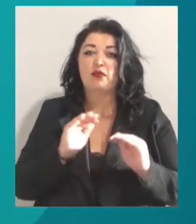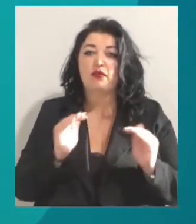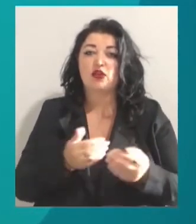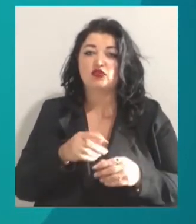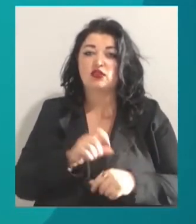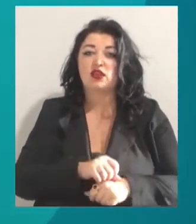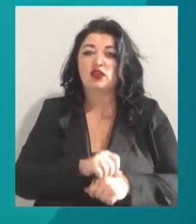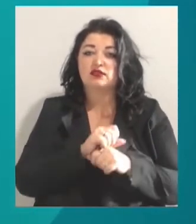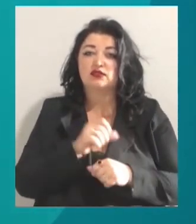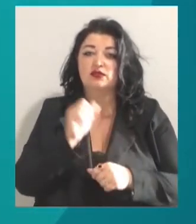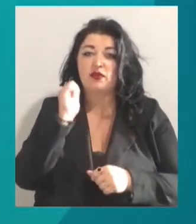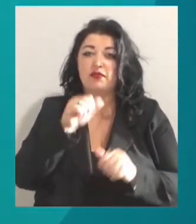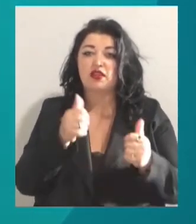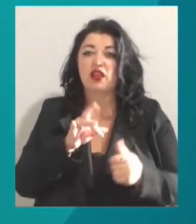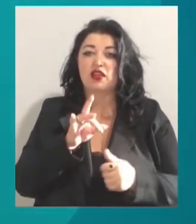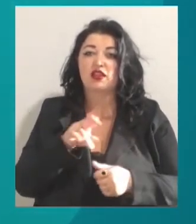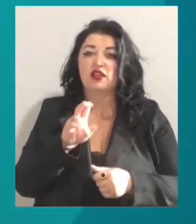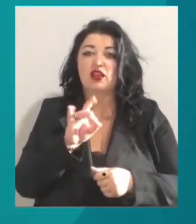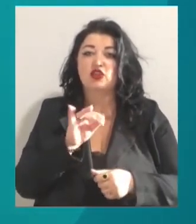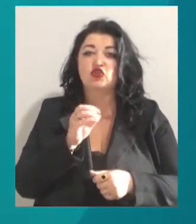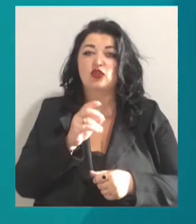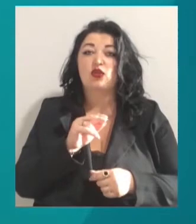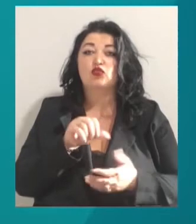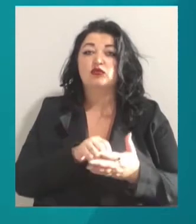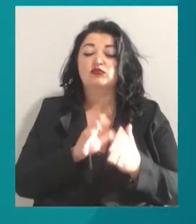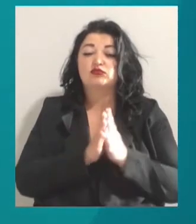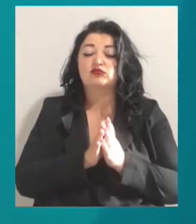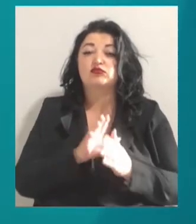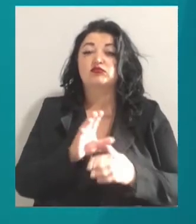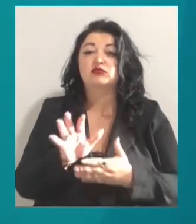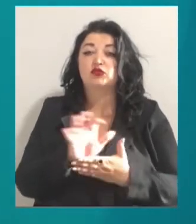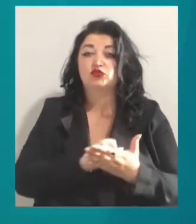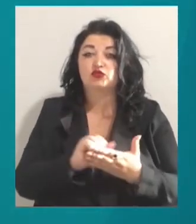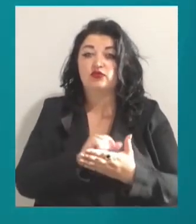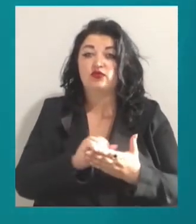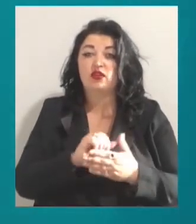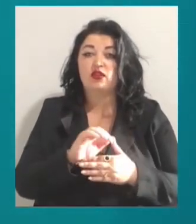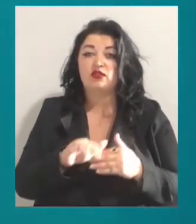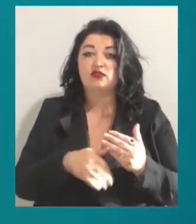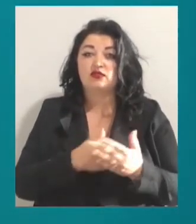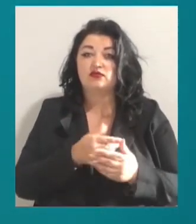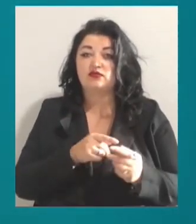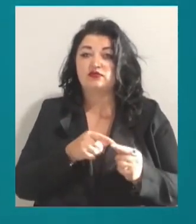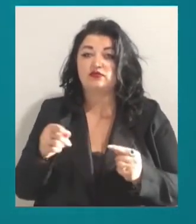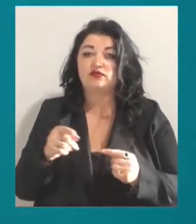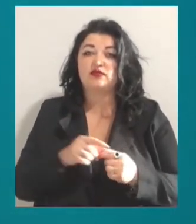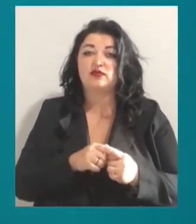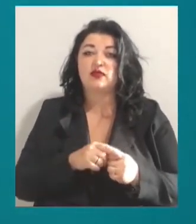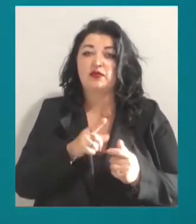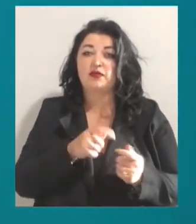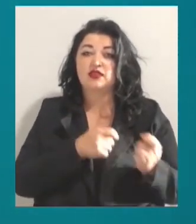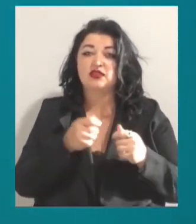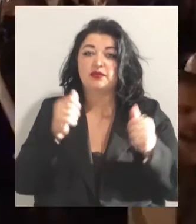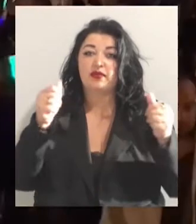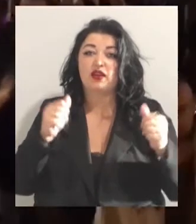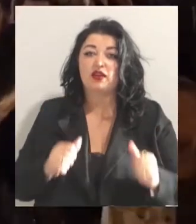'ятнику дюку Дрішельє. Учасники вимагали скасувати заборону роботи закладів після 23.00. Із собою вони принесли плакати та